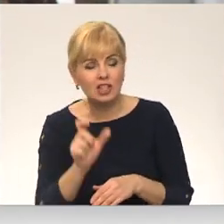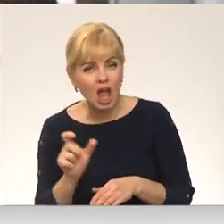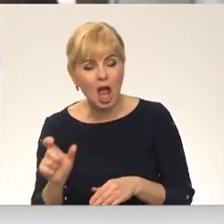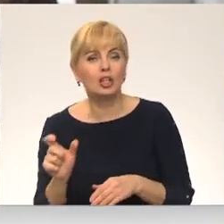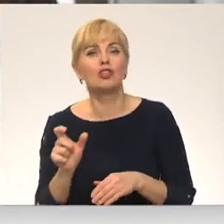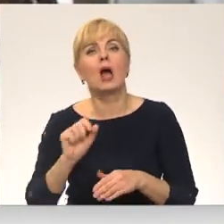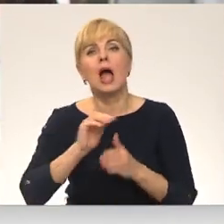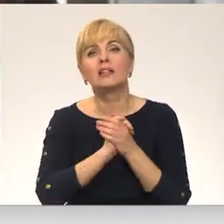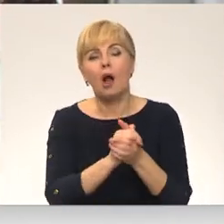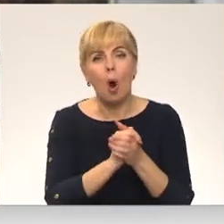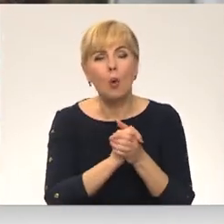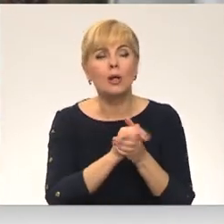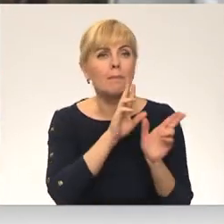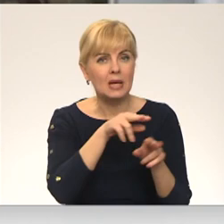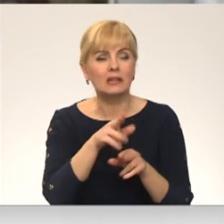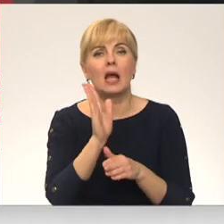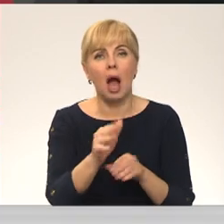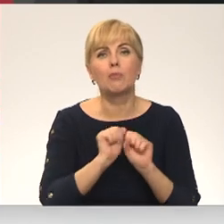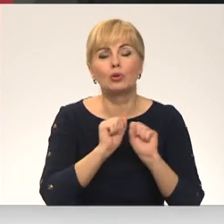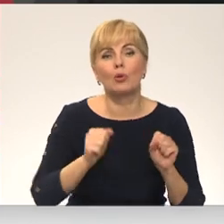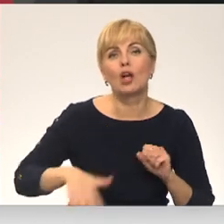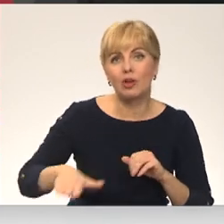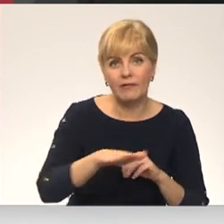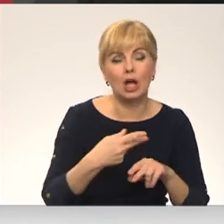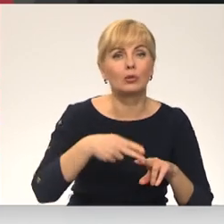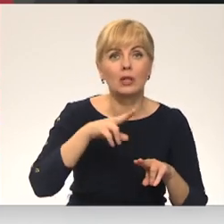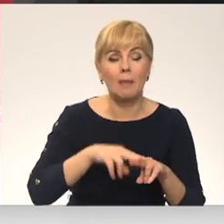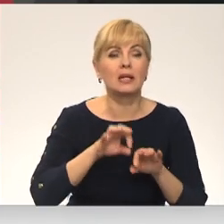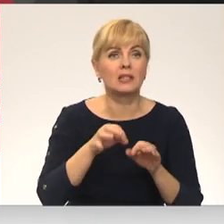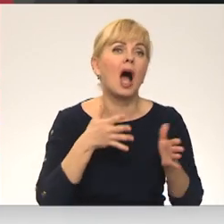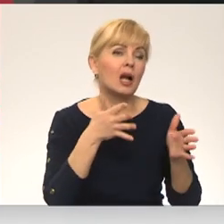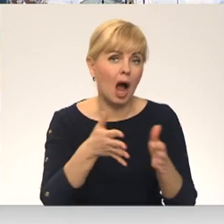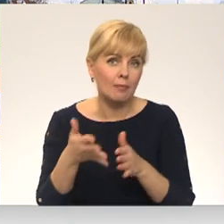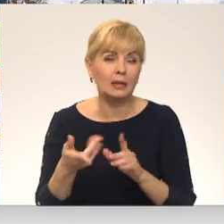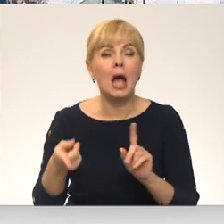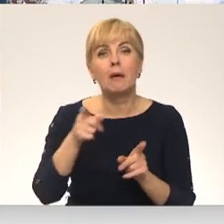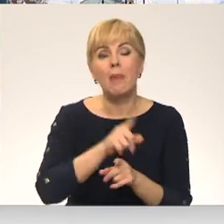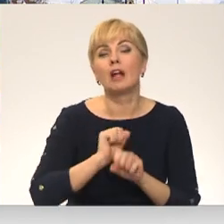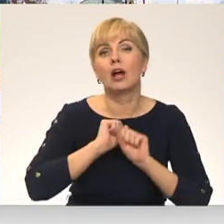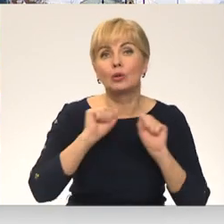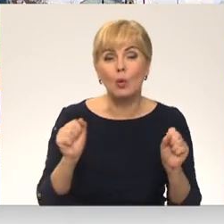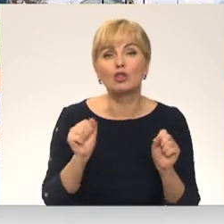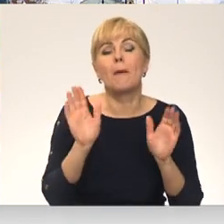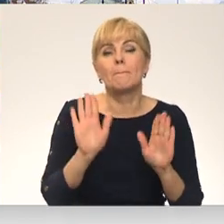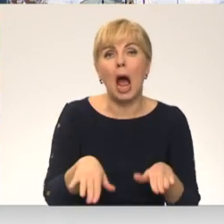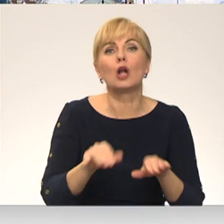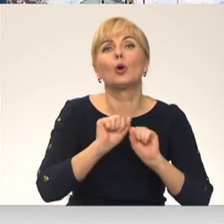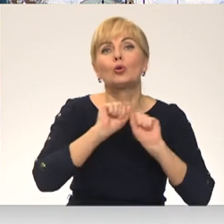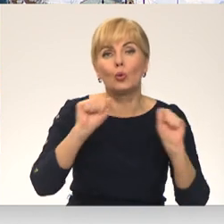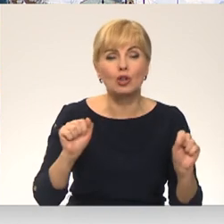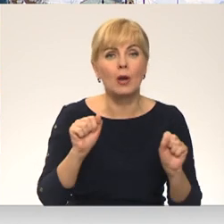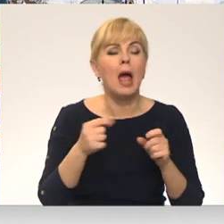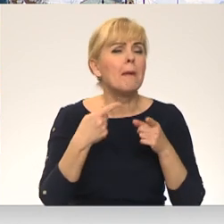pieskata bērns, jo drošajai vidē ir jābūt visu laiku. Tāpēc sākta kampaņa – pārvert pārdrošību par drošību. Mērķis nav